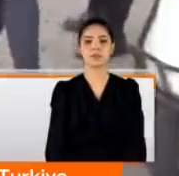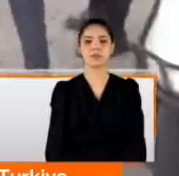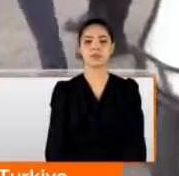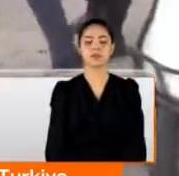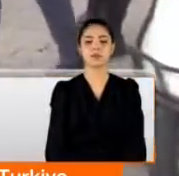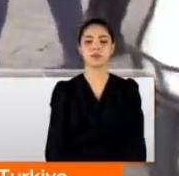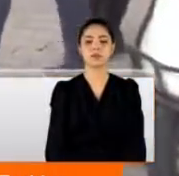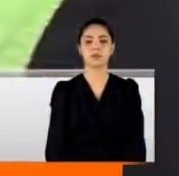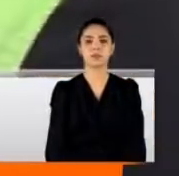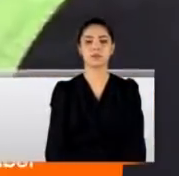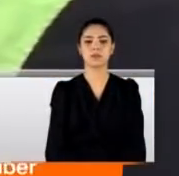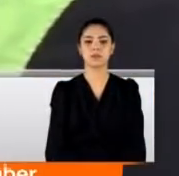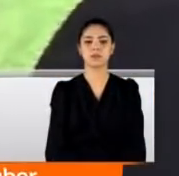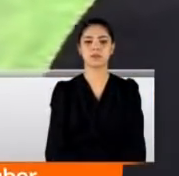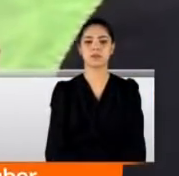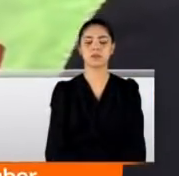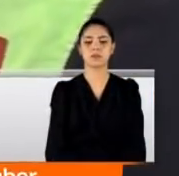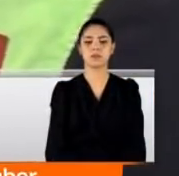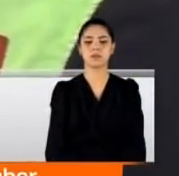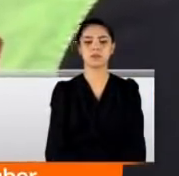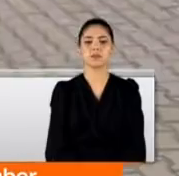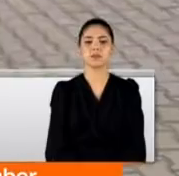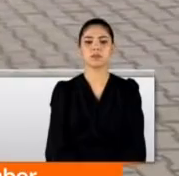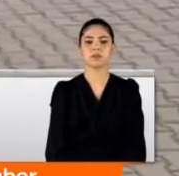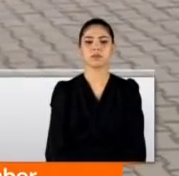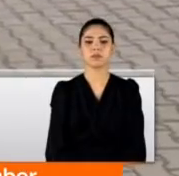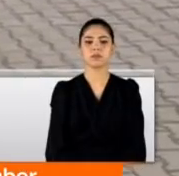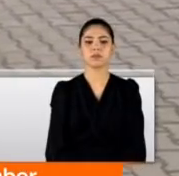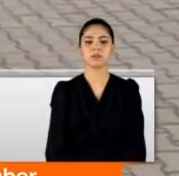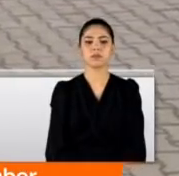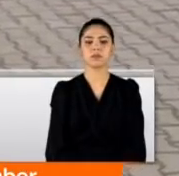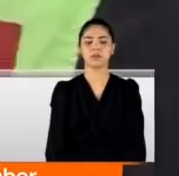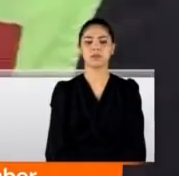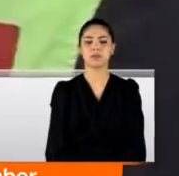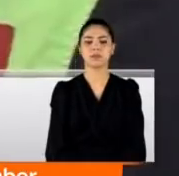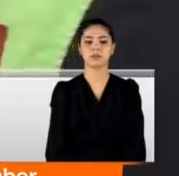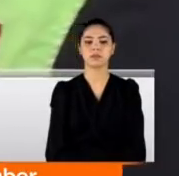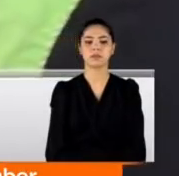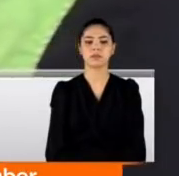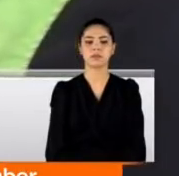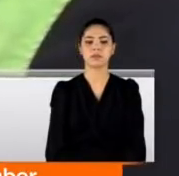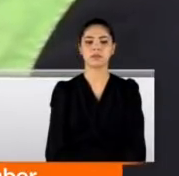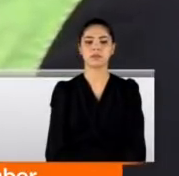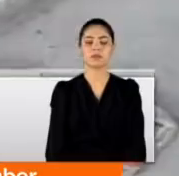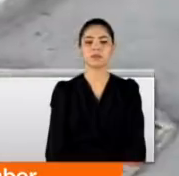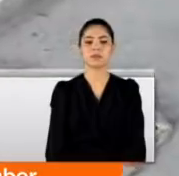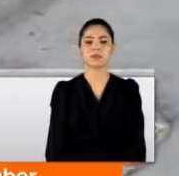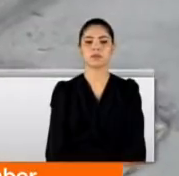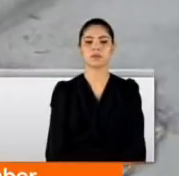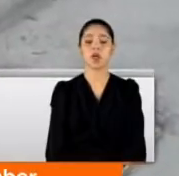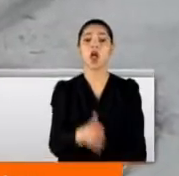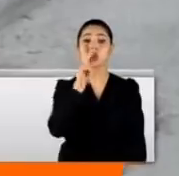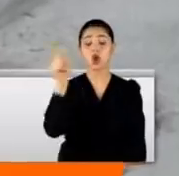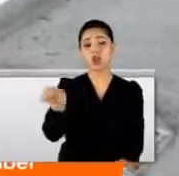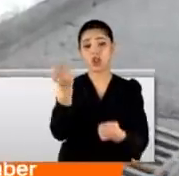Yönetim buraya! Motor sikletiyle içeriye alınmıyoruz. Hızlı kullanıyorlar motorları. Ağır yükler taşıyoruz, damacana taşıyoruz. Sonuçta